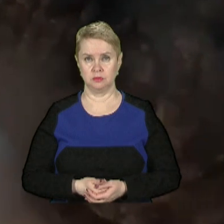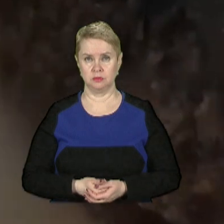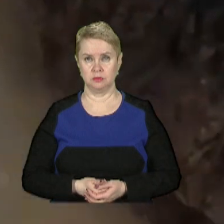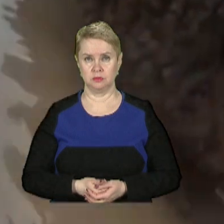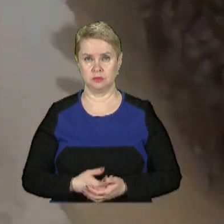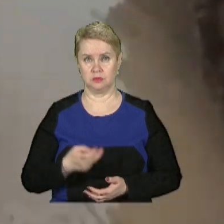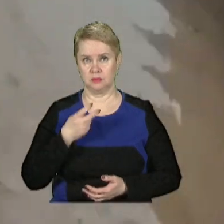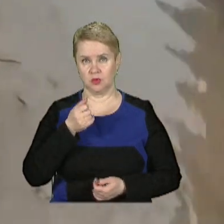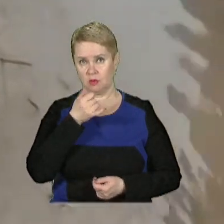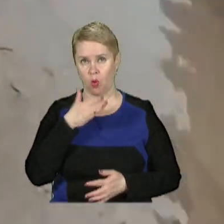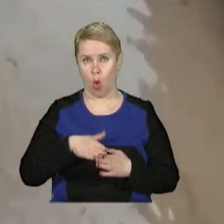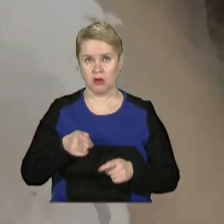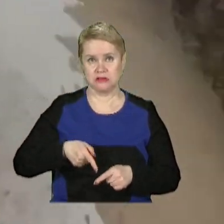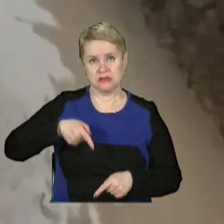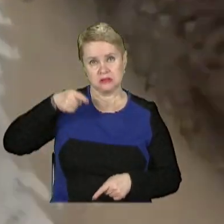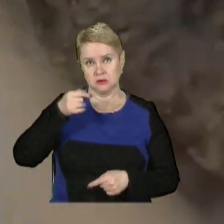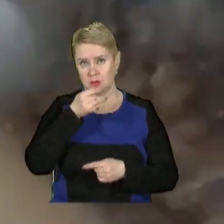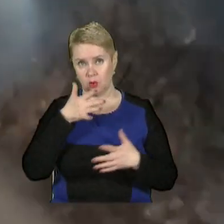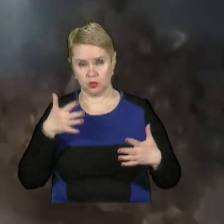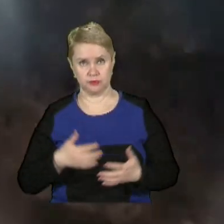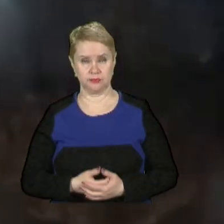Та я не можу ногу витягти, я медленно буду.